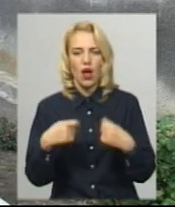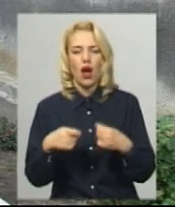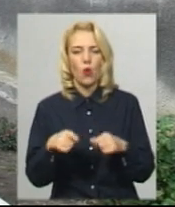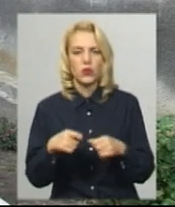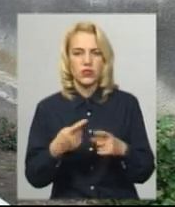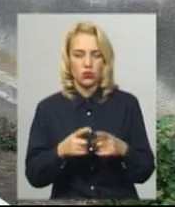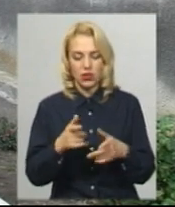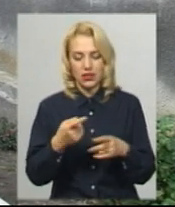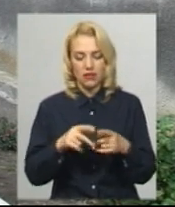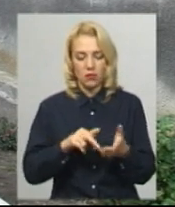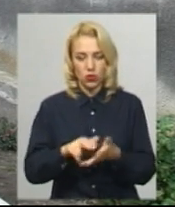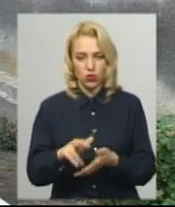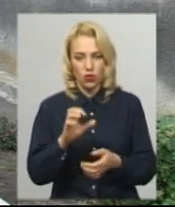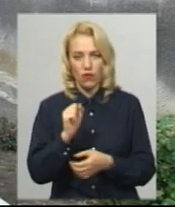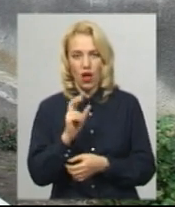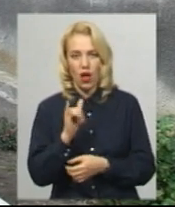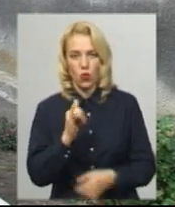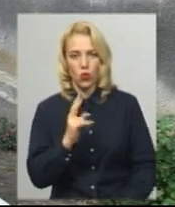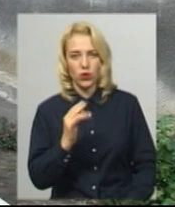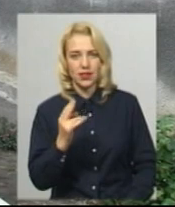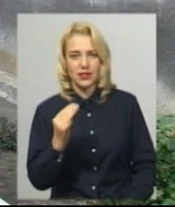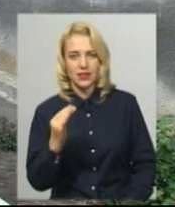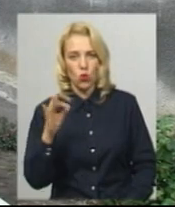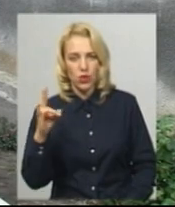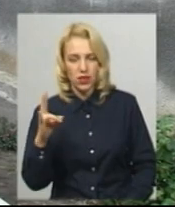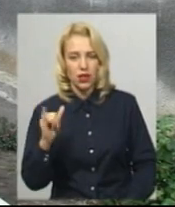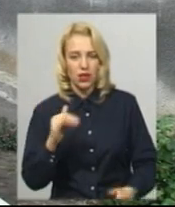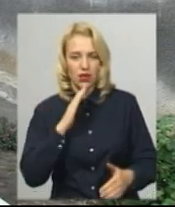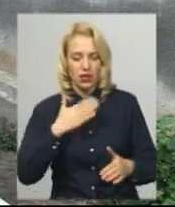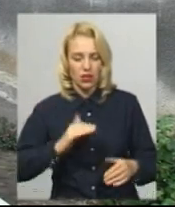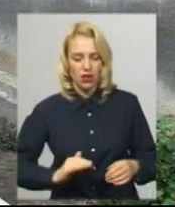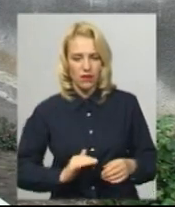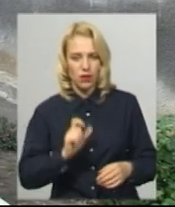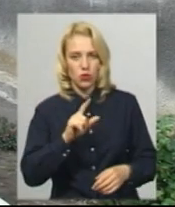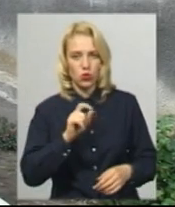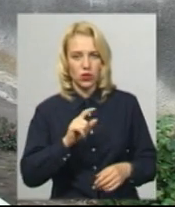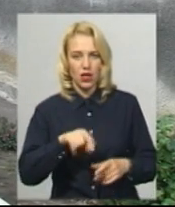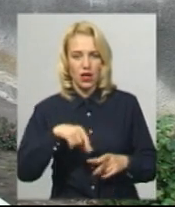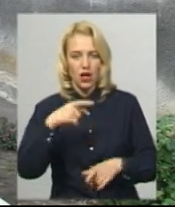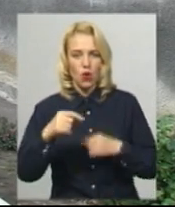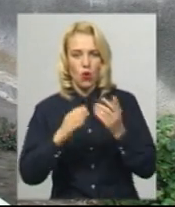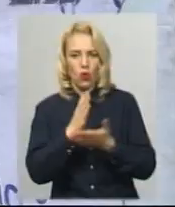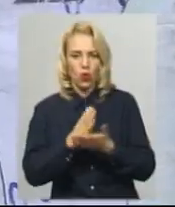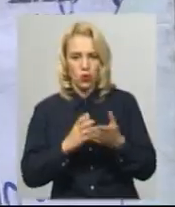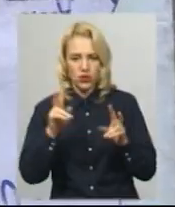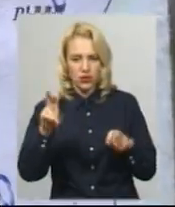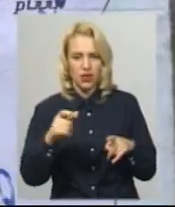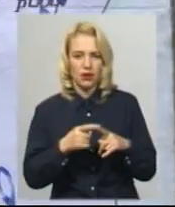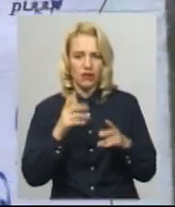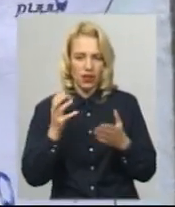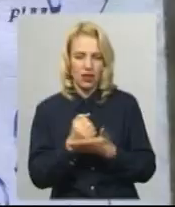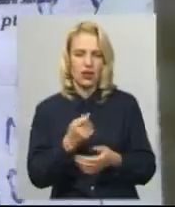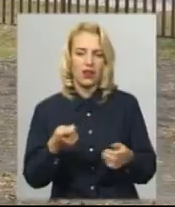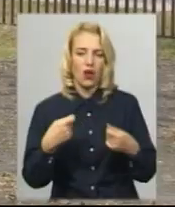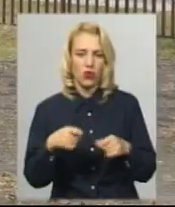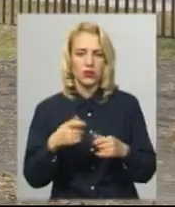пройшов цей аукціон і наша фірма «Золоте колосся» виграла аукціон. Будемо звертатись до